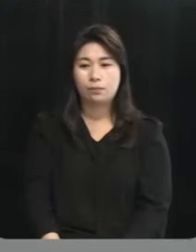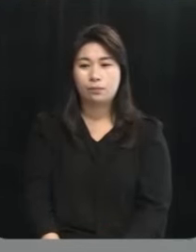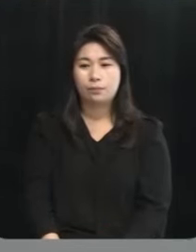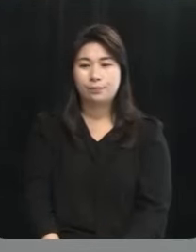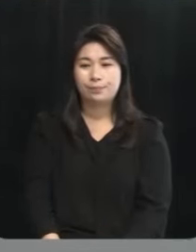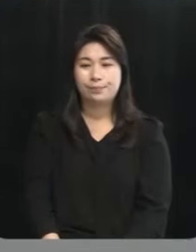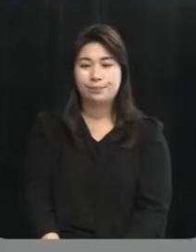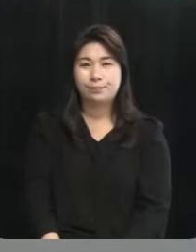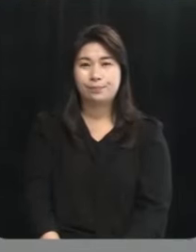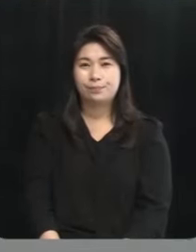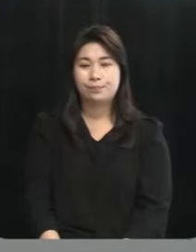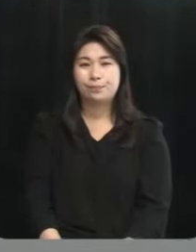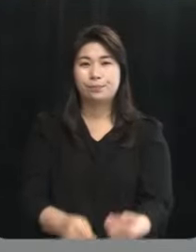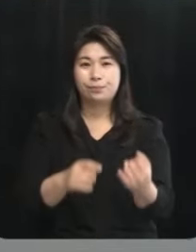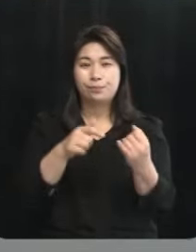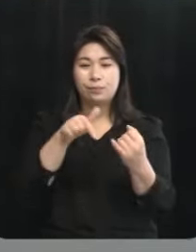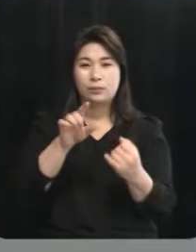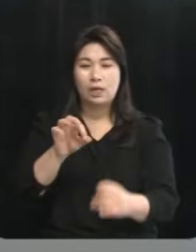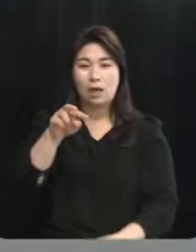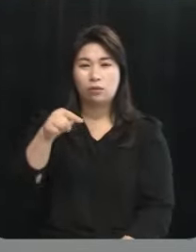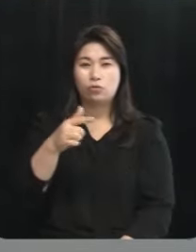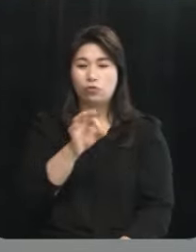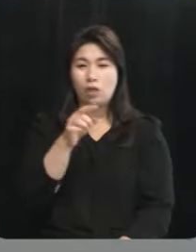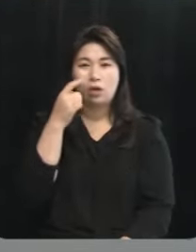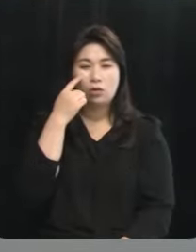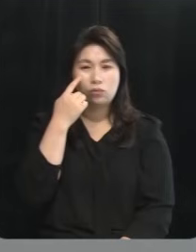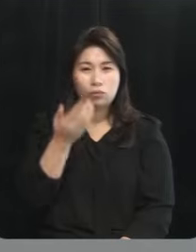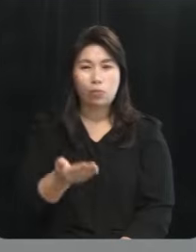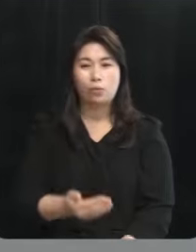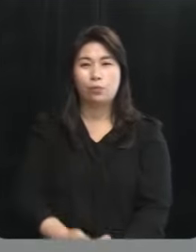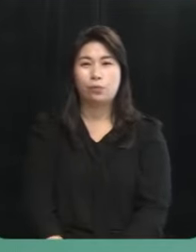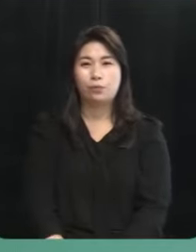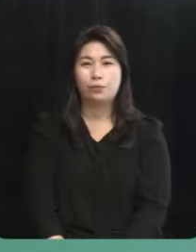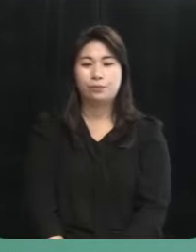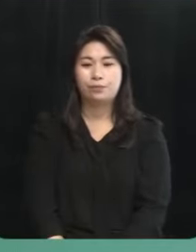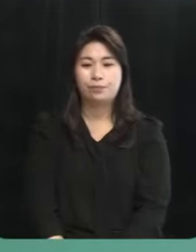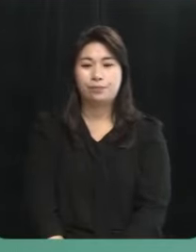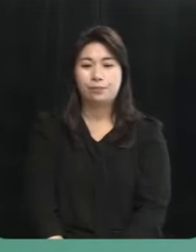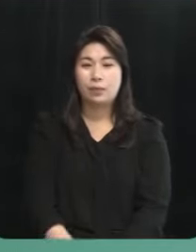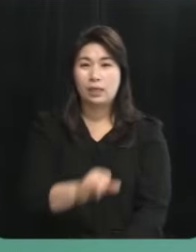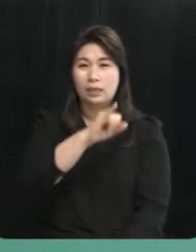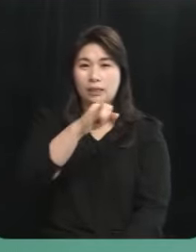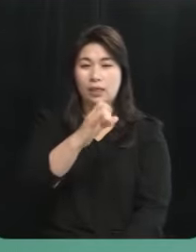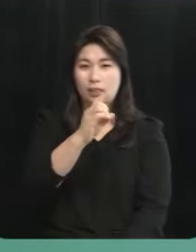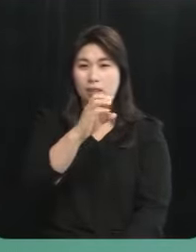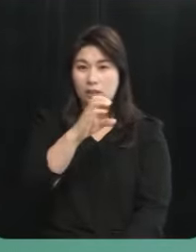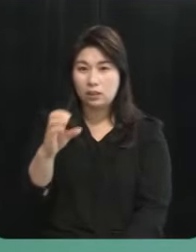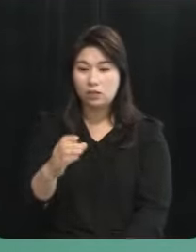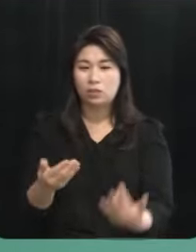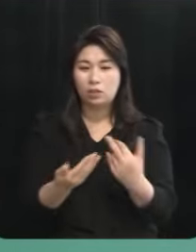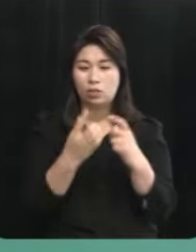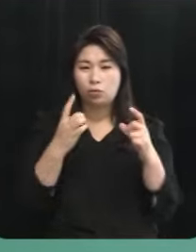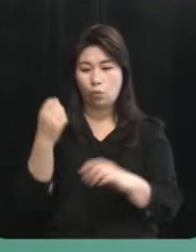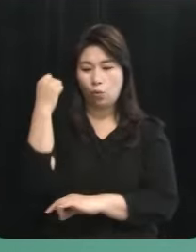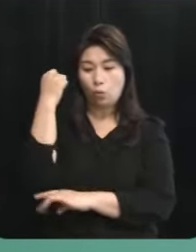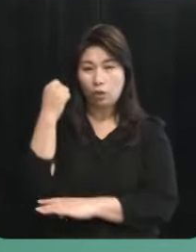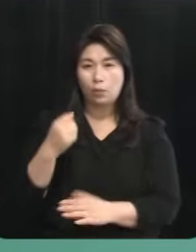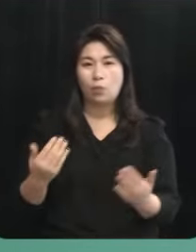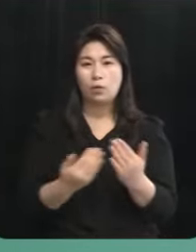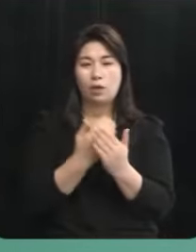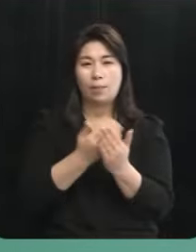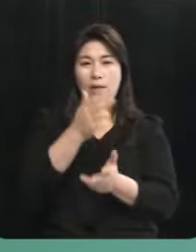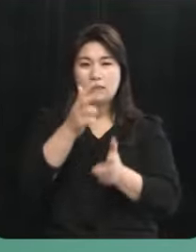강순아 후보의 의견을 듣도록 하겠습니다 네 JDC는 제주를 기반으로 해서 개발